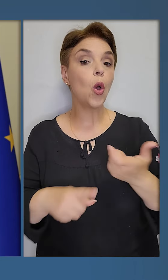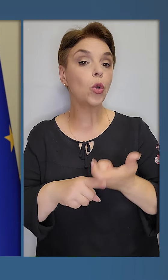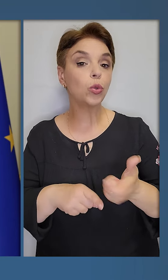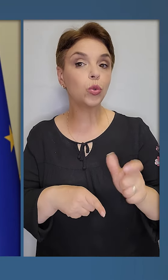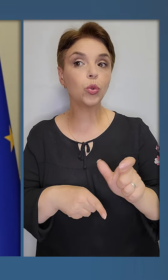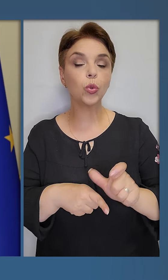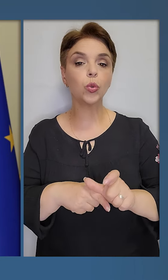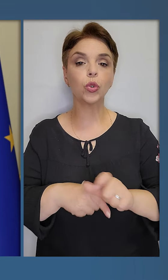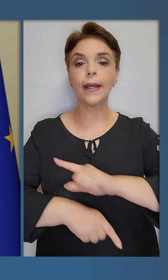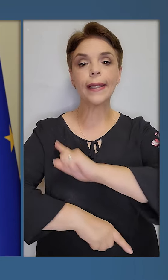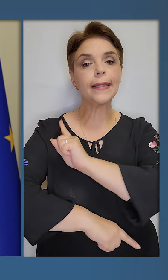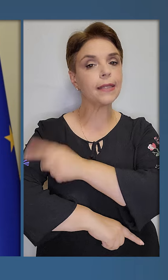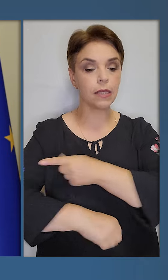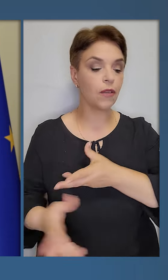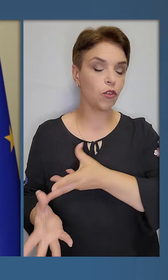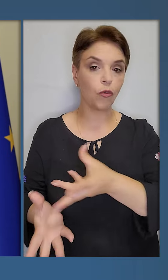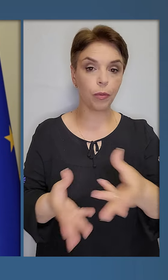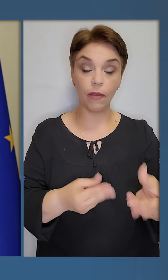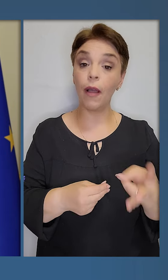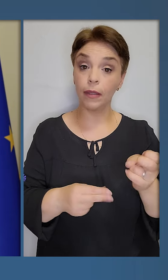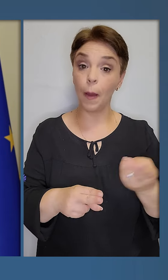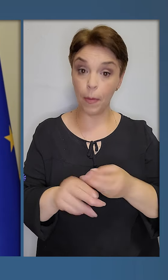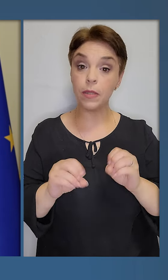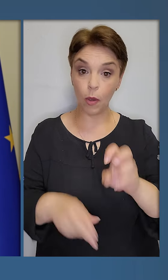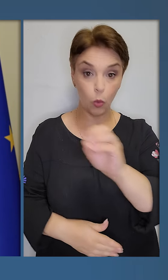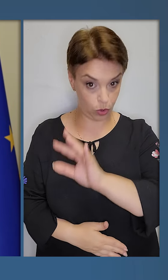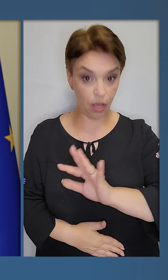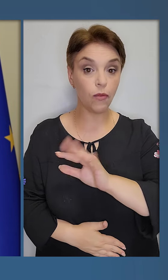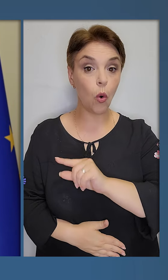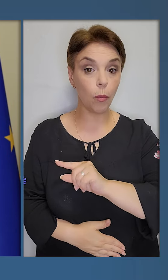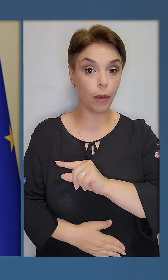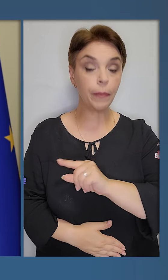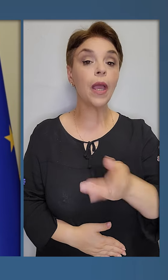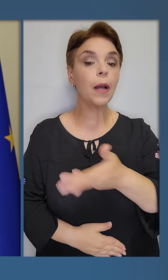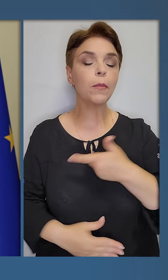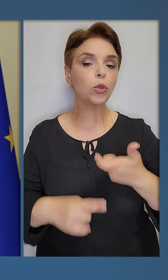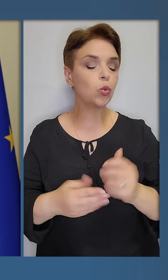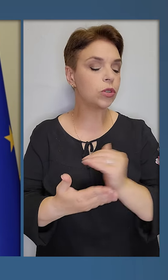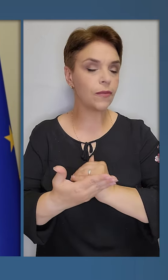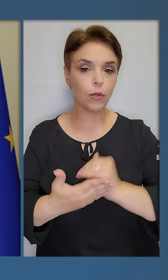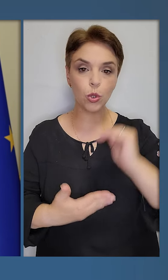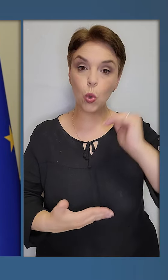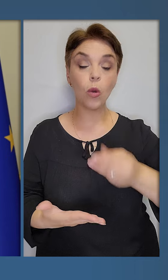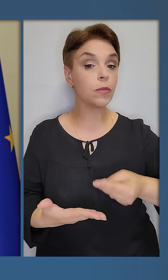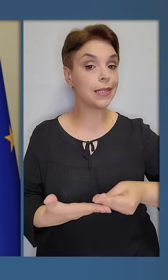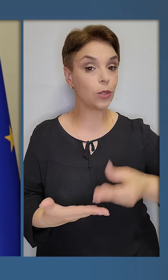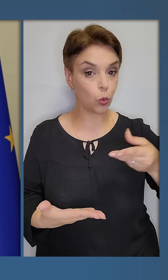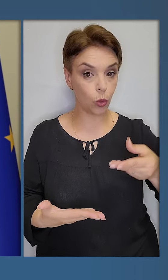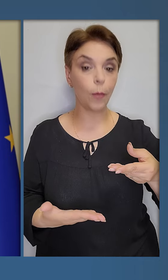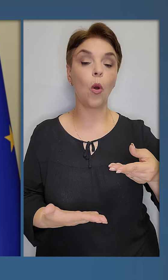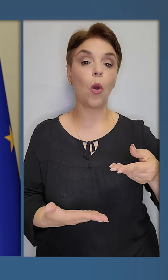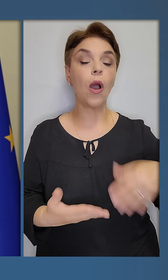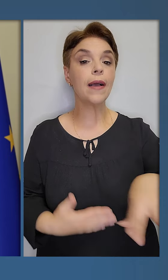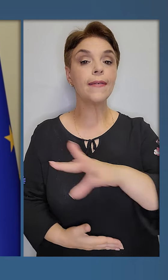дуже інтенсивно впливає і на безпеку Європи. Ми дуже високо цінимо